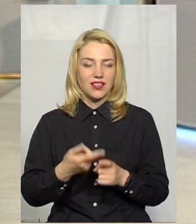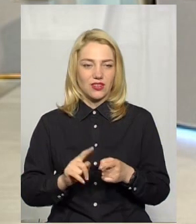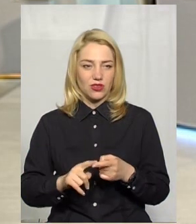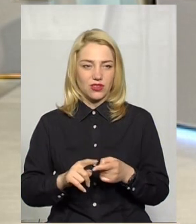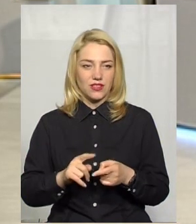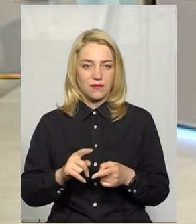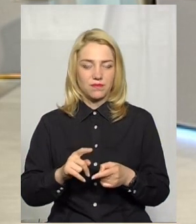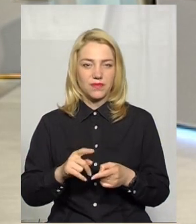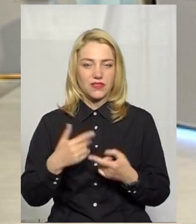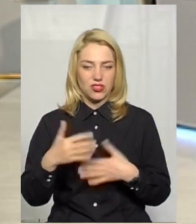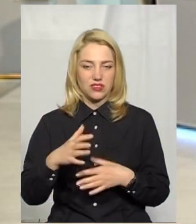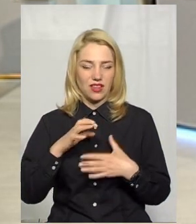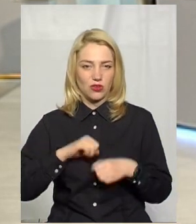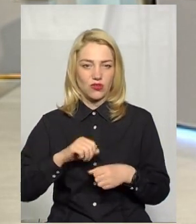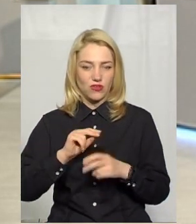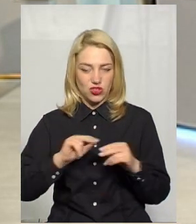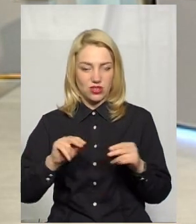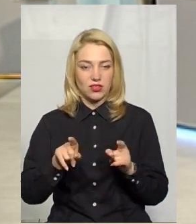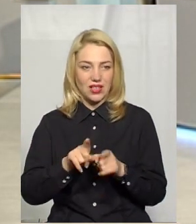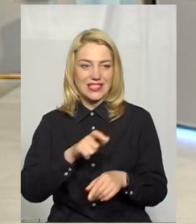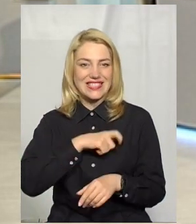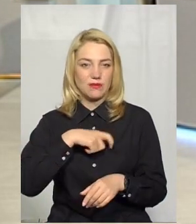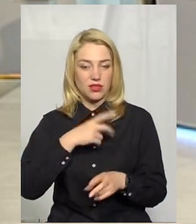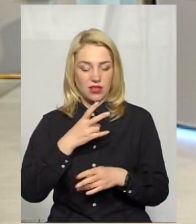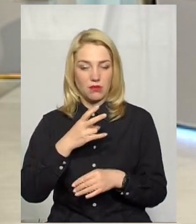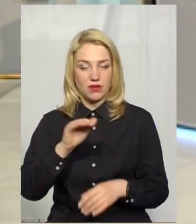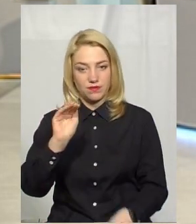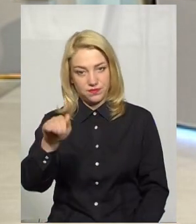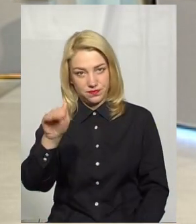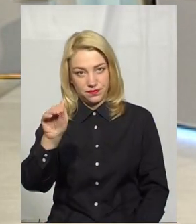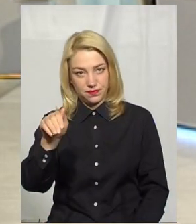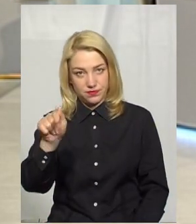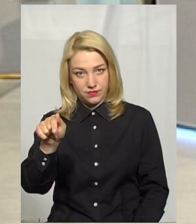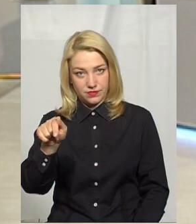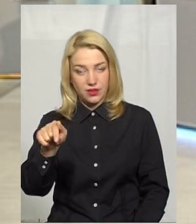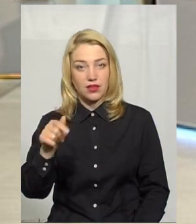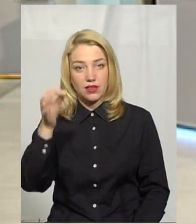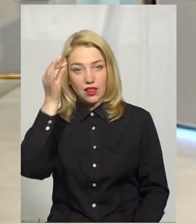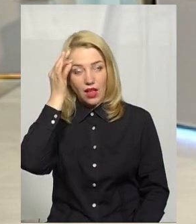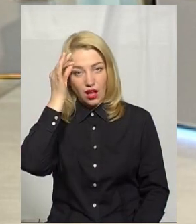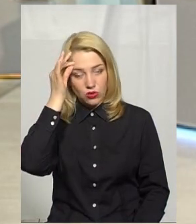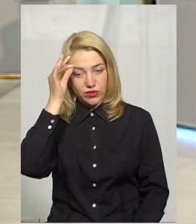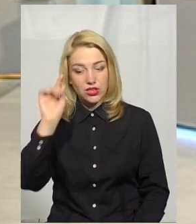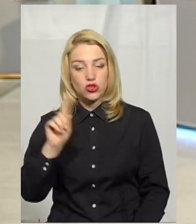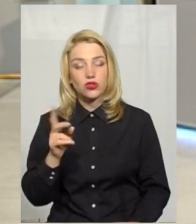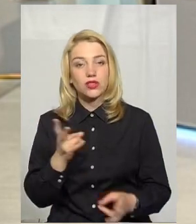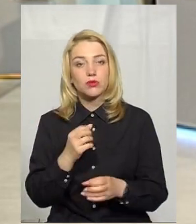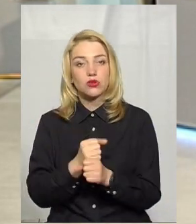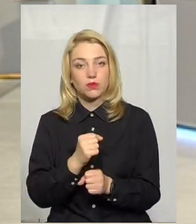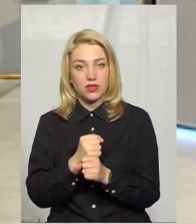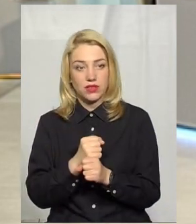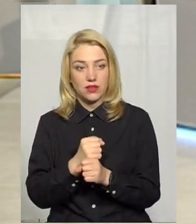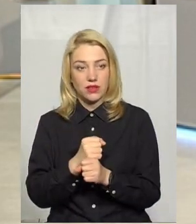свого викладача То так само потрібно з депутатами працювати Нагадувати Що потрібно нам зробити